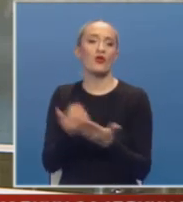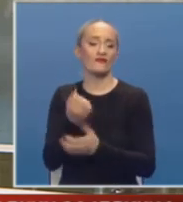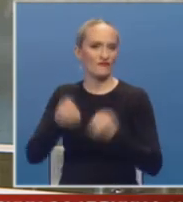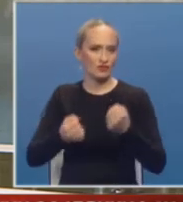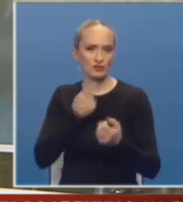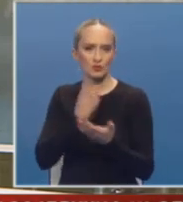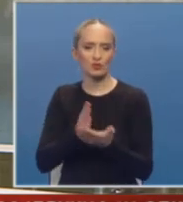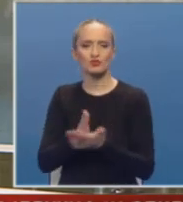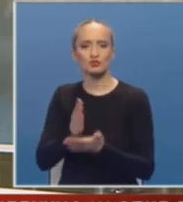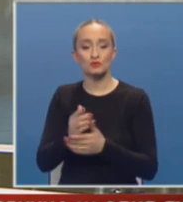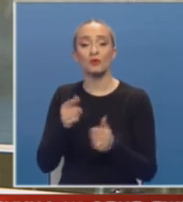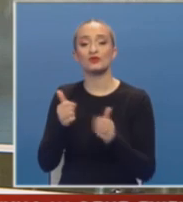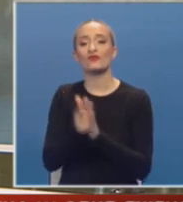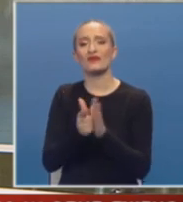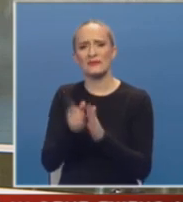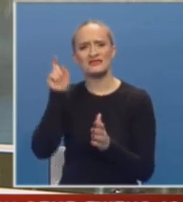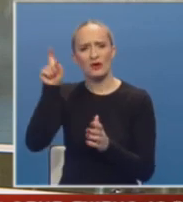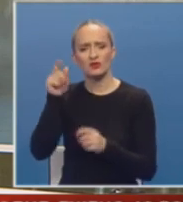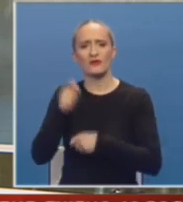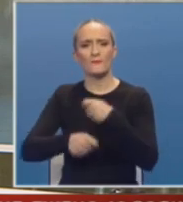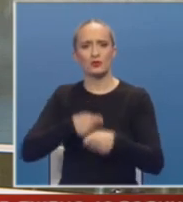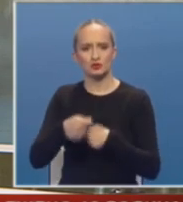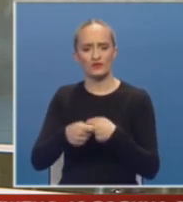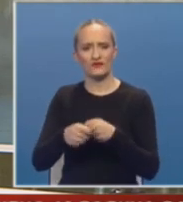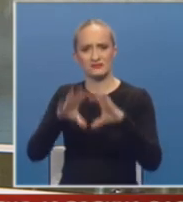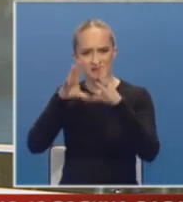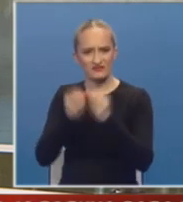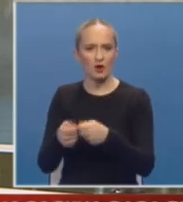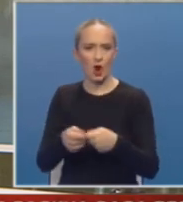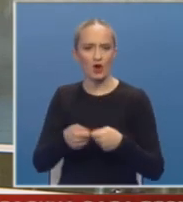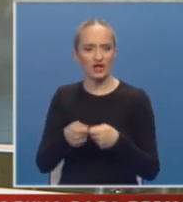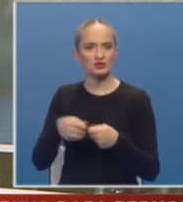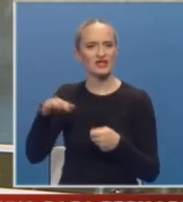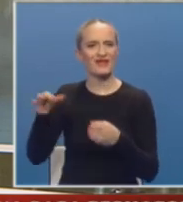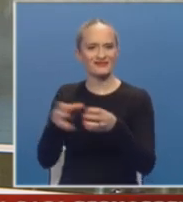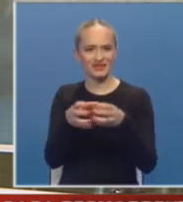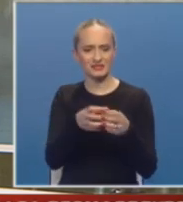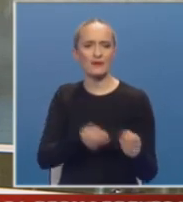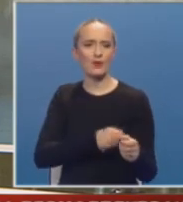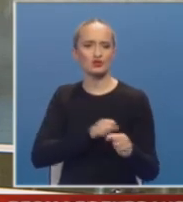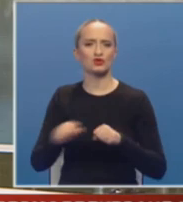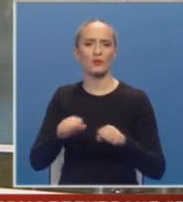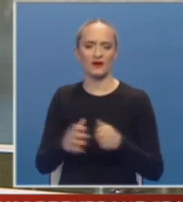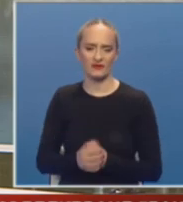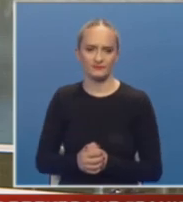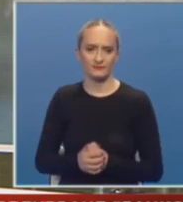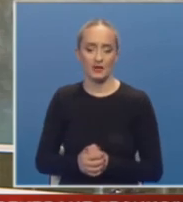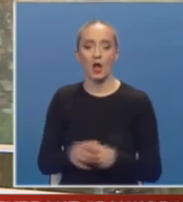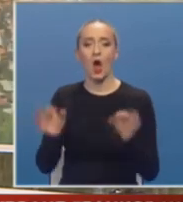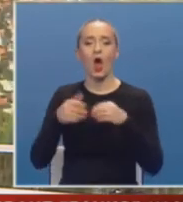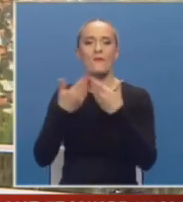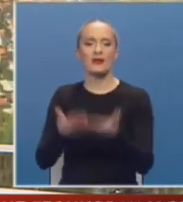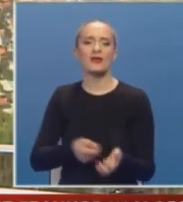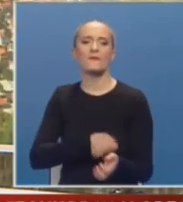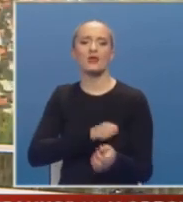novih vozila koja će biti u službi tokom obavljanja svakodnevnih poslova svih organizacijonih jedinica i policijskih uprava.